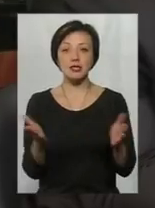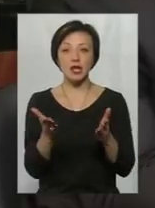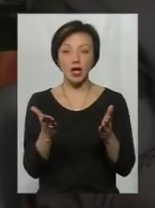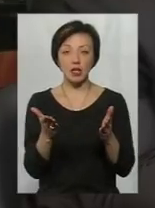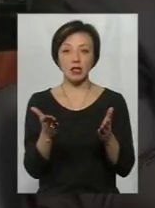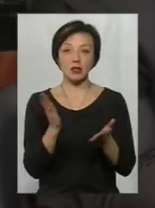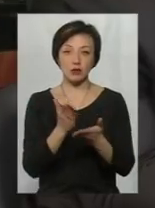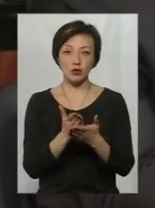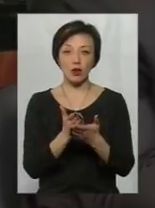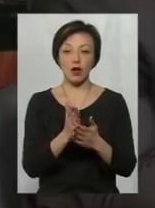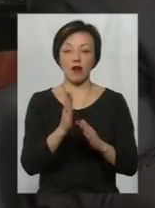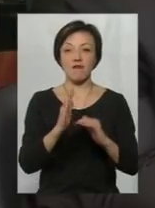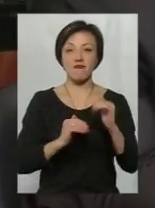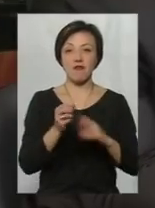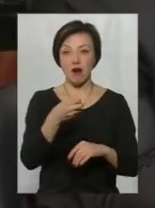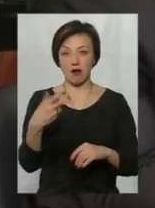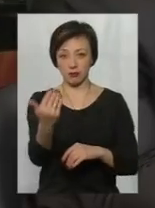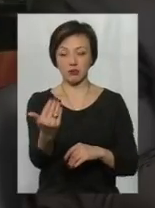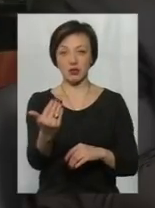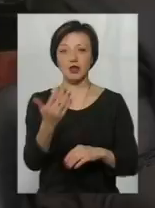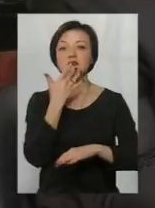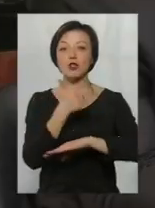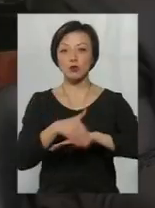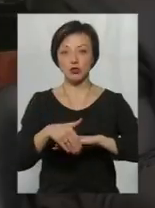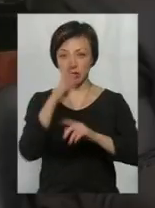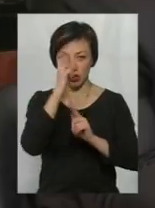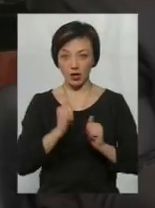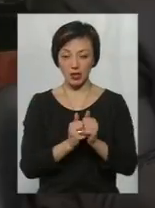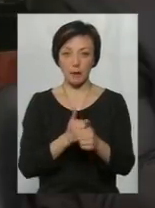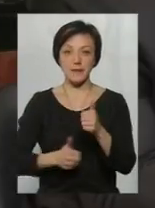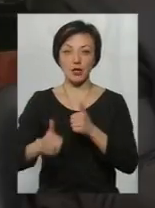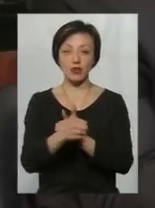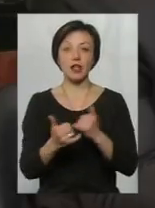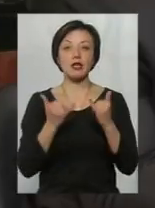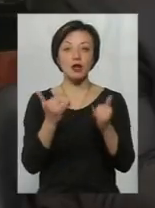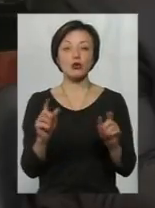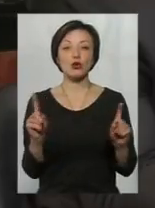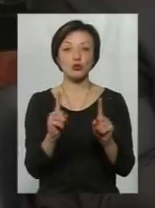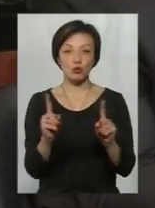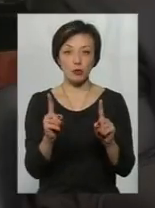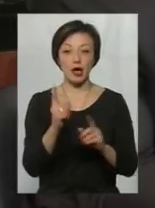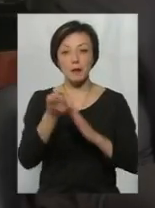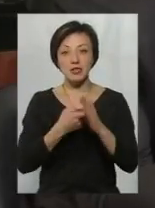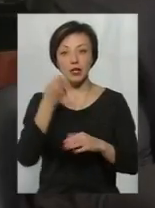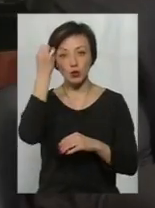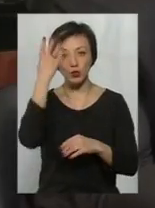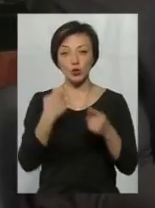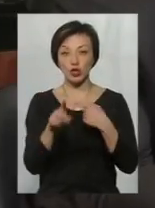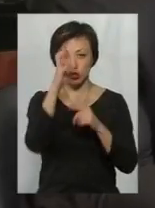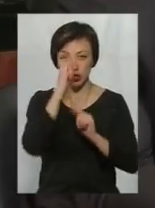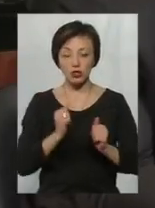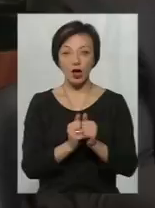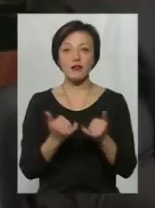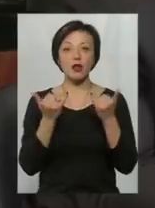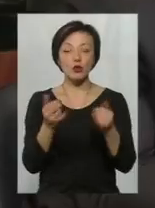супроводжують її фах в зарубіжних країнах передових, для того, щоб пізнати культуру інших держав,